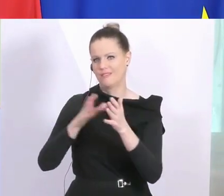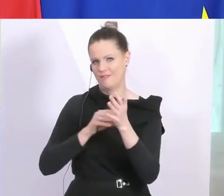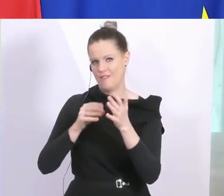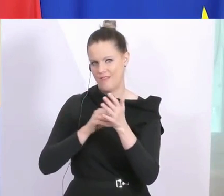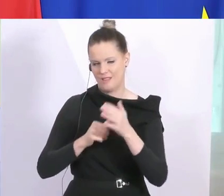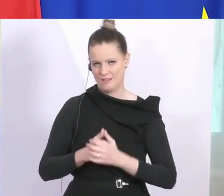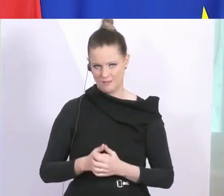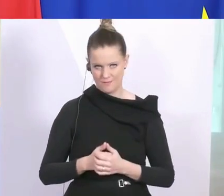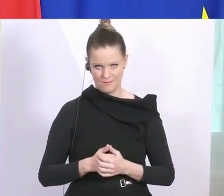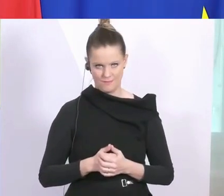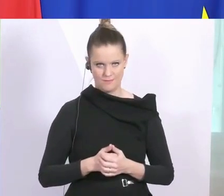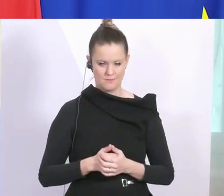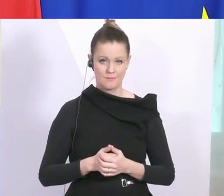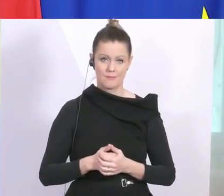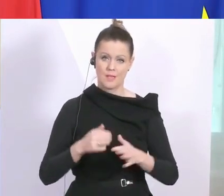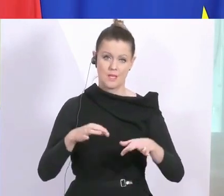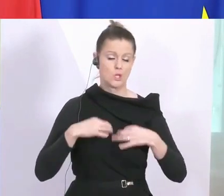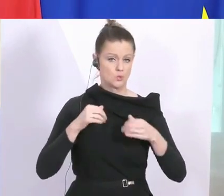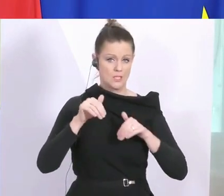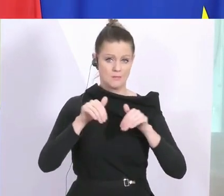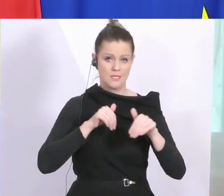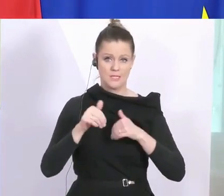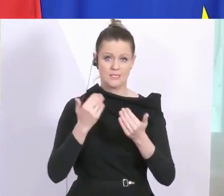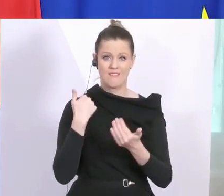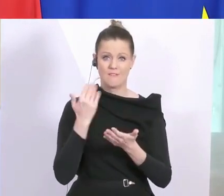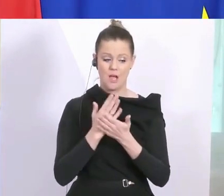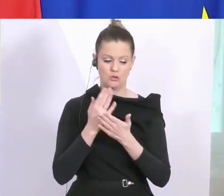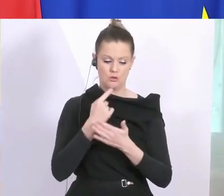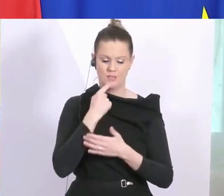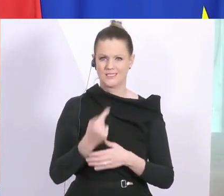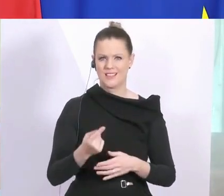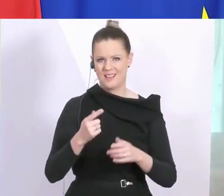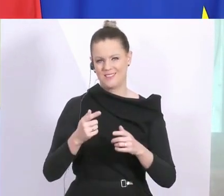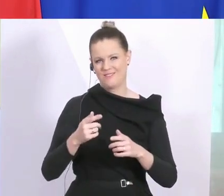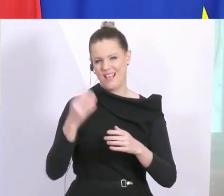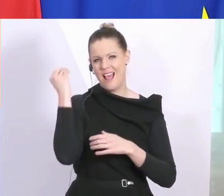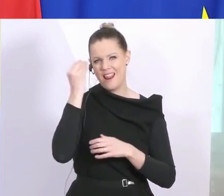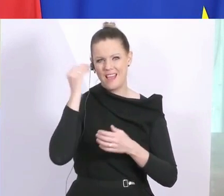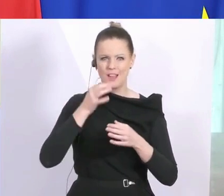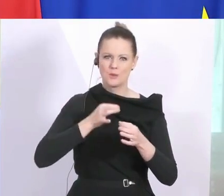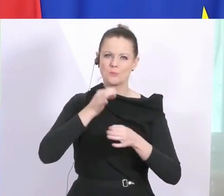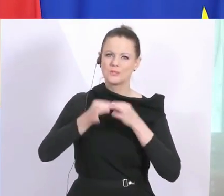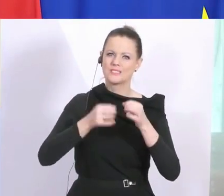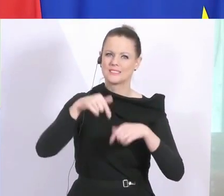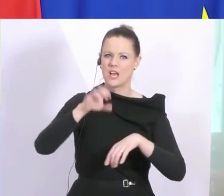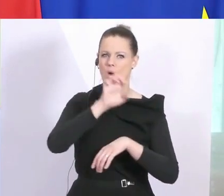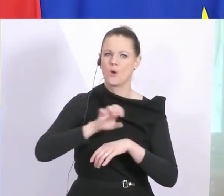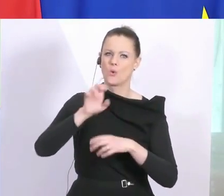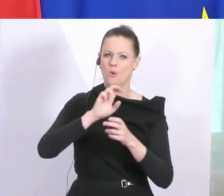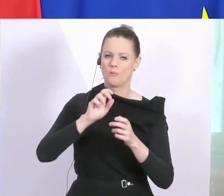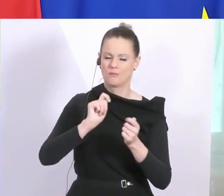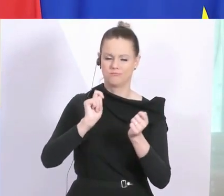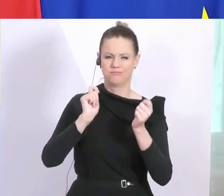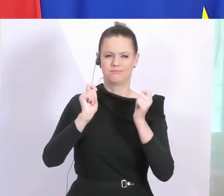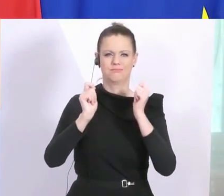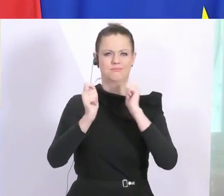verwendet werden sollen. Aber wie der Gesundheitsminister schon gesagt hat, das ist ein Lernprozess, das ist eine Umstellung für uns in Europa. Wir